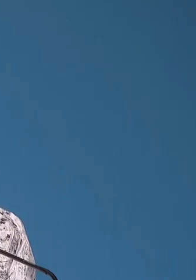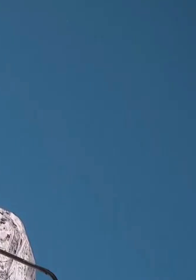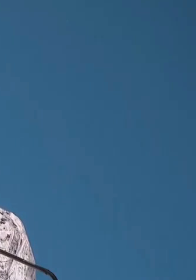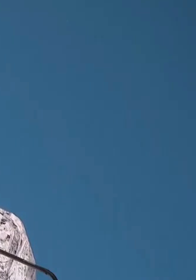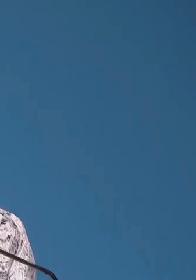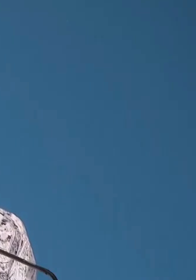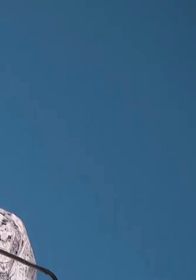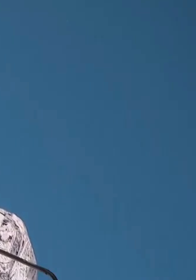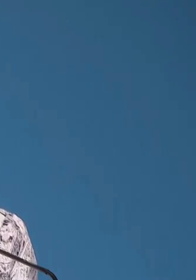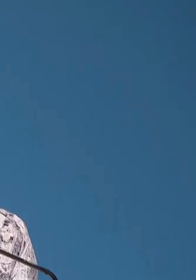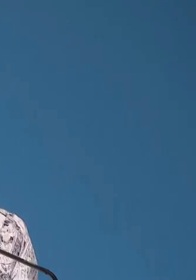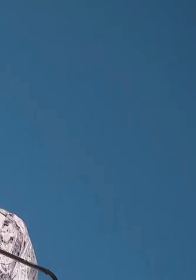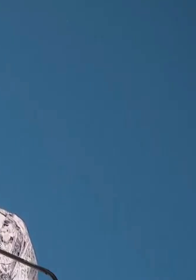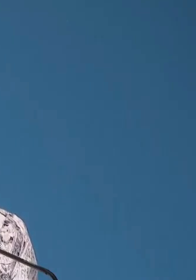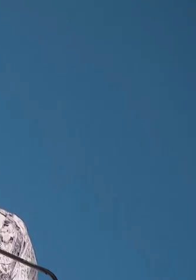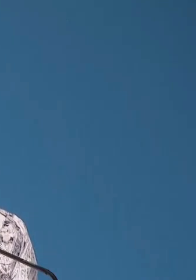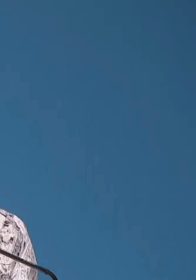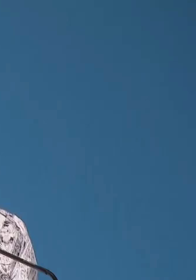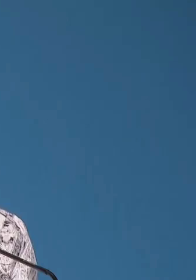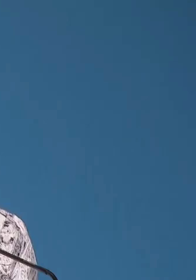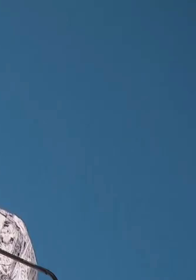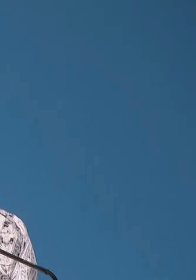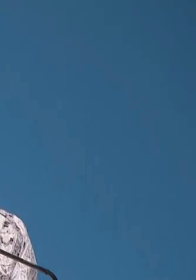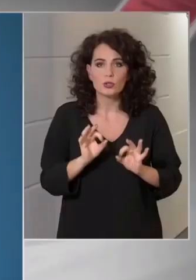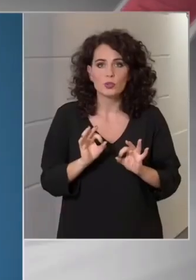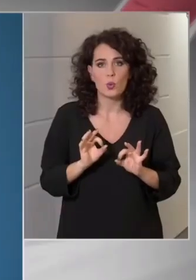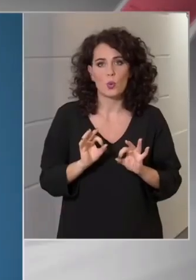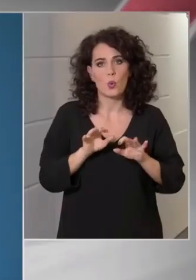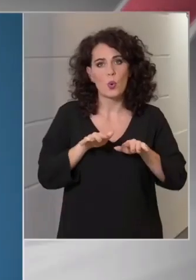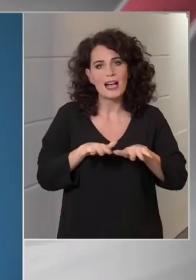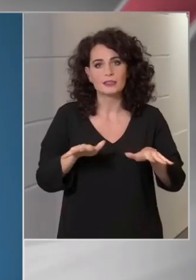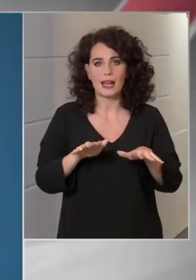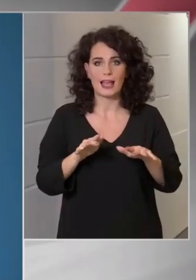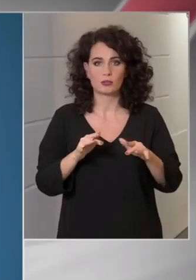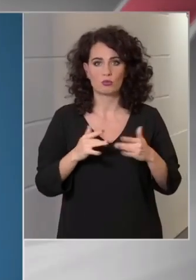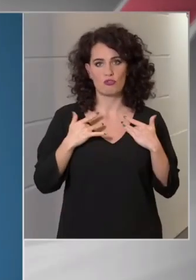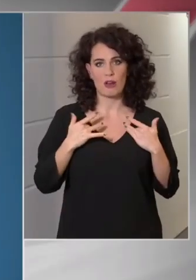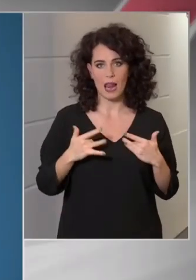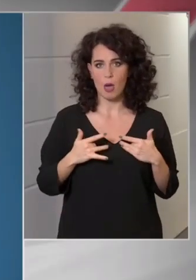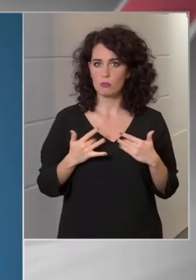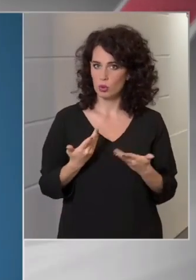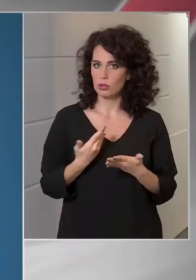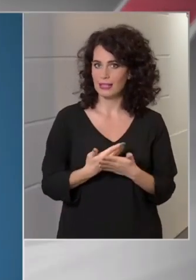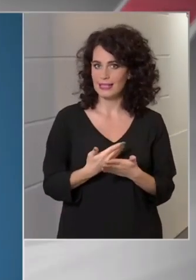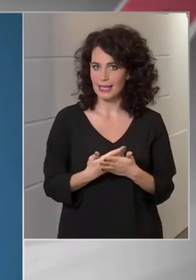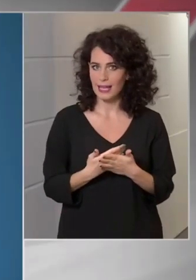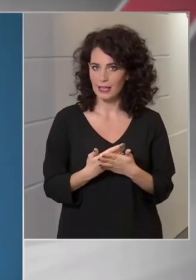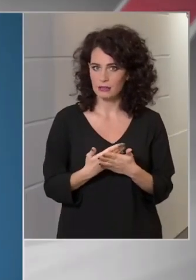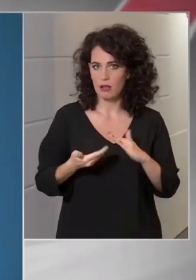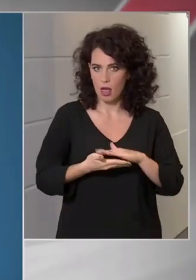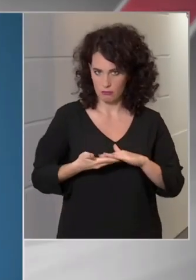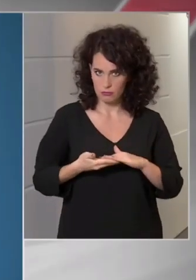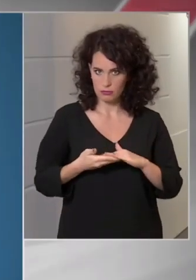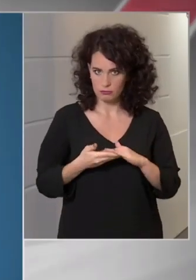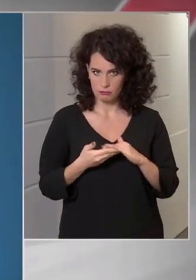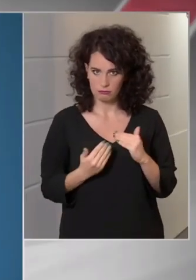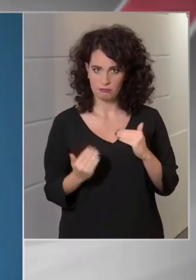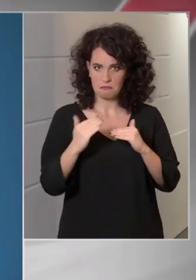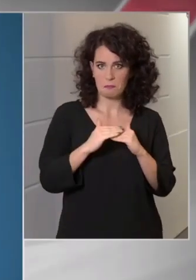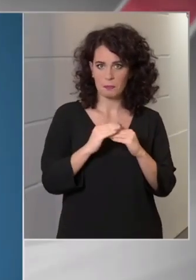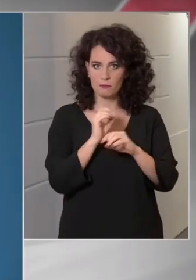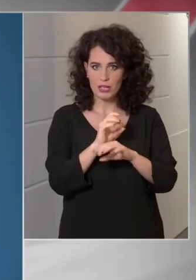akkor egy viszonylag jó általános állapotban találjon minket, hiszen akkor